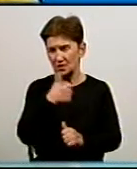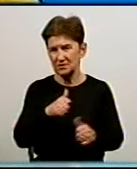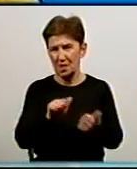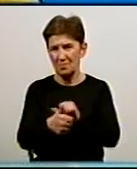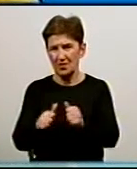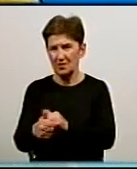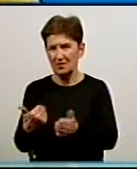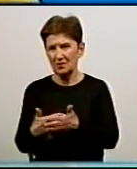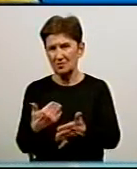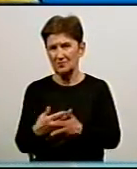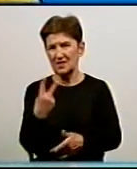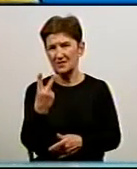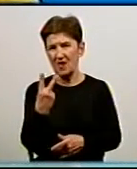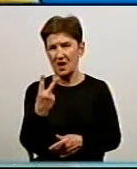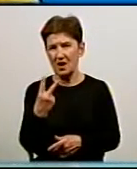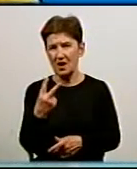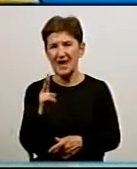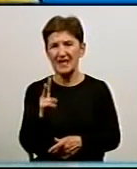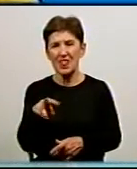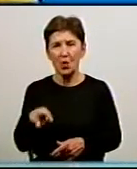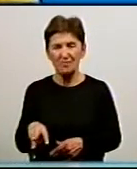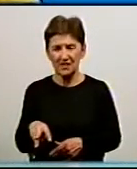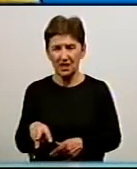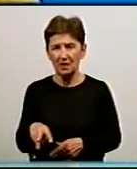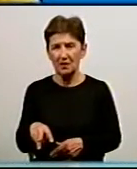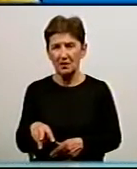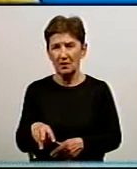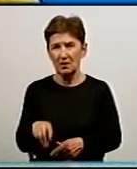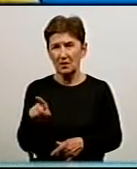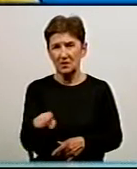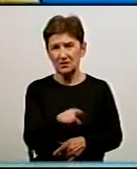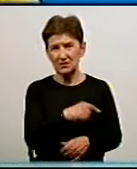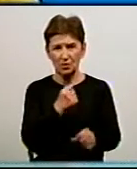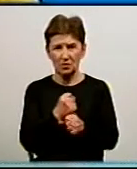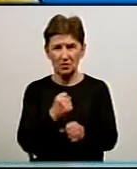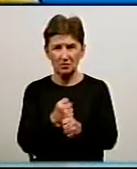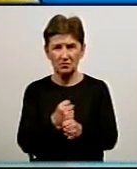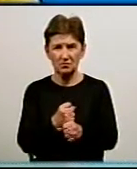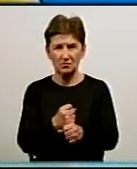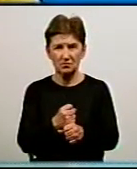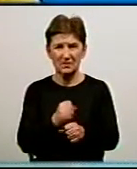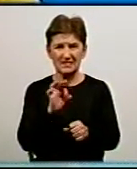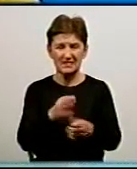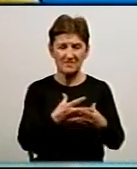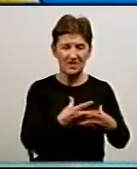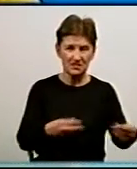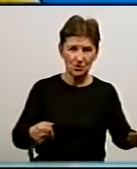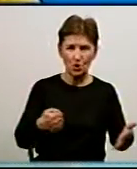в районі 2 кілометрів наше підприємство. Тобто ці роботи розпочинаються, правилах, весни до осені,